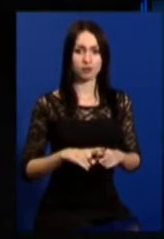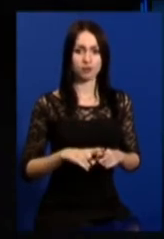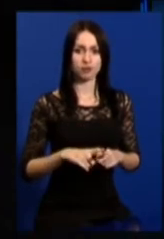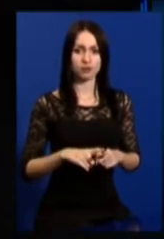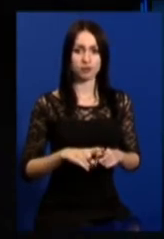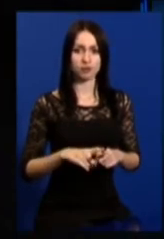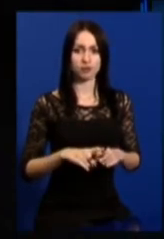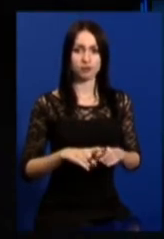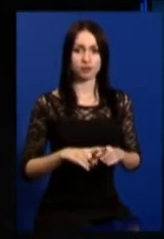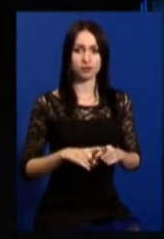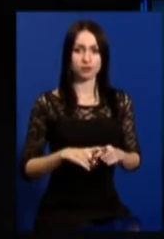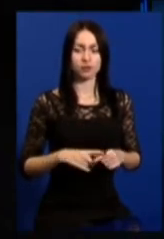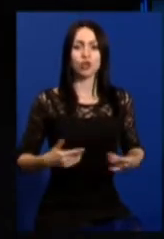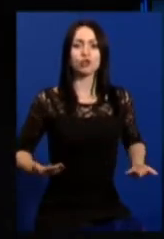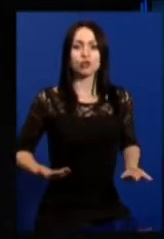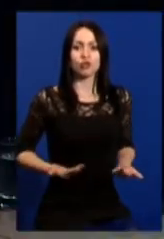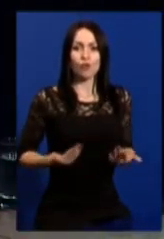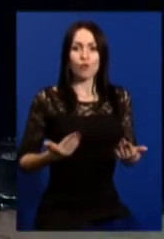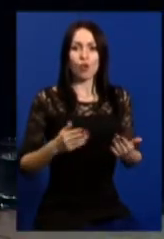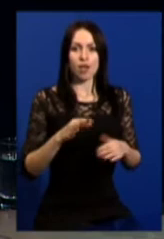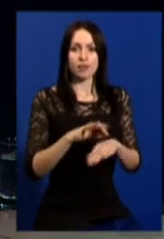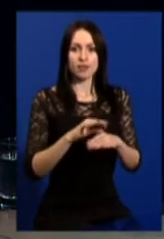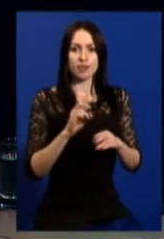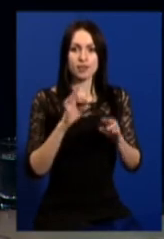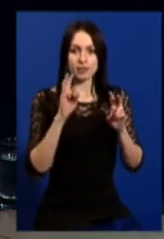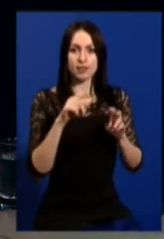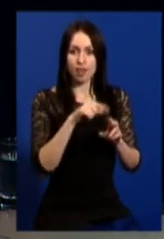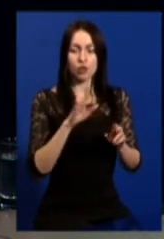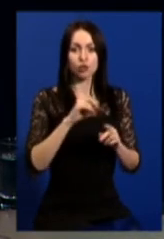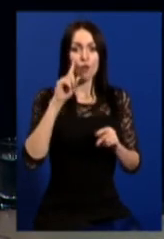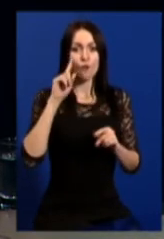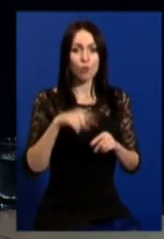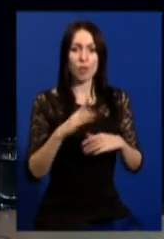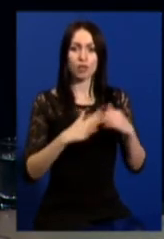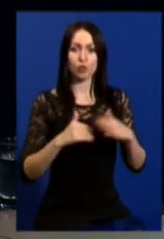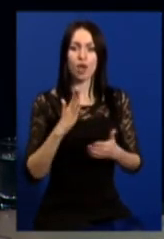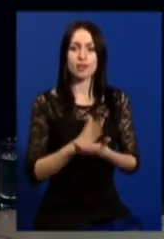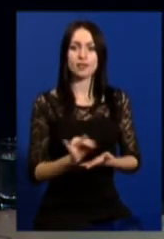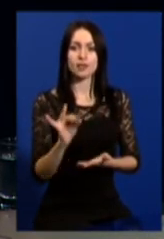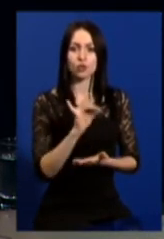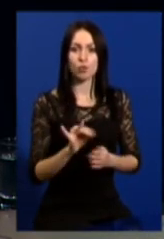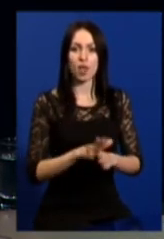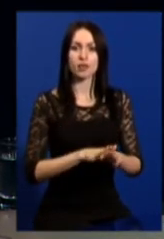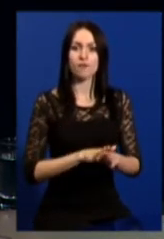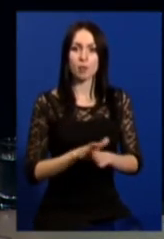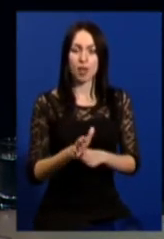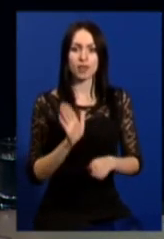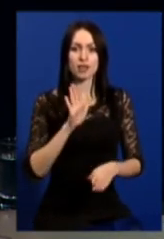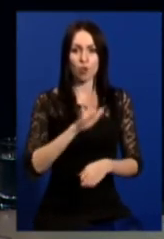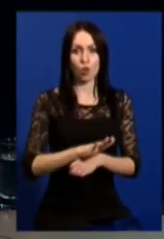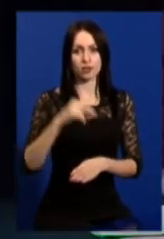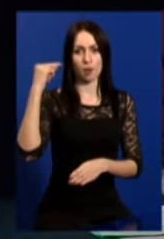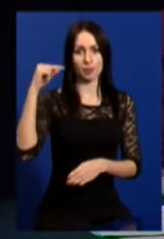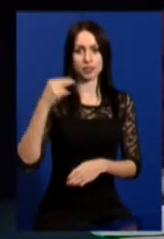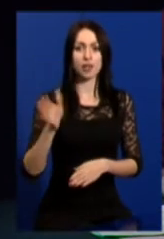Це живе тіло, яке в умілих руках є інструментом виконання указу президента.